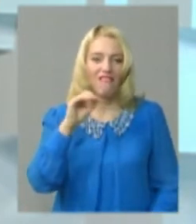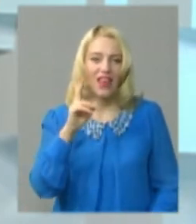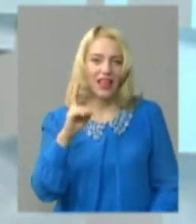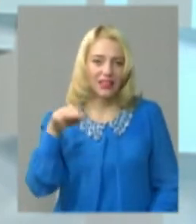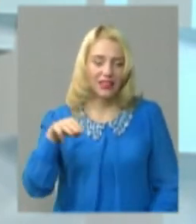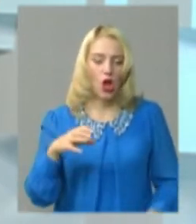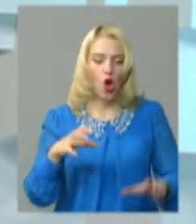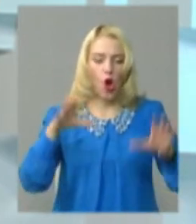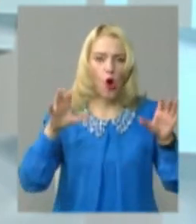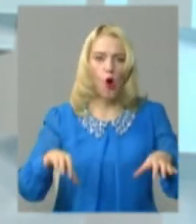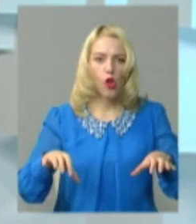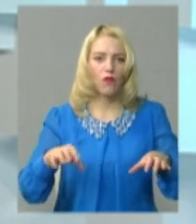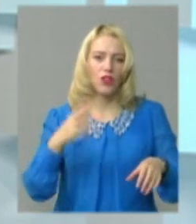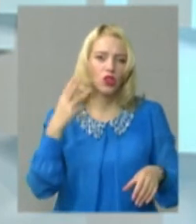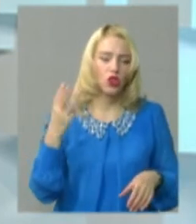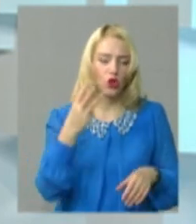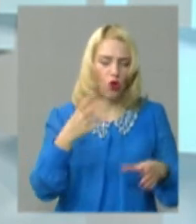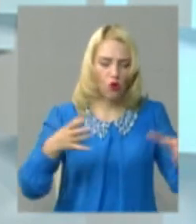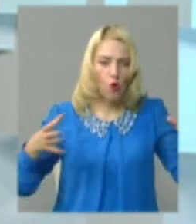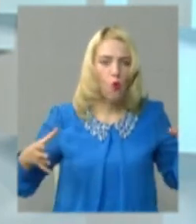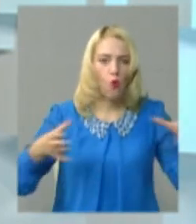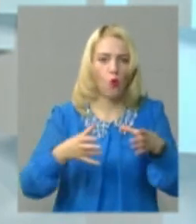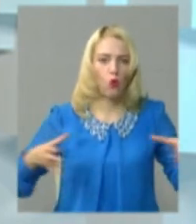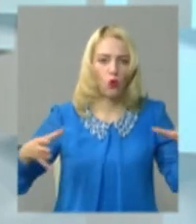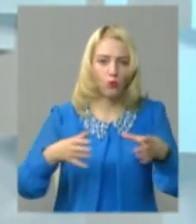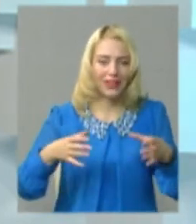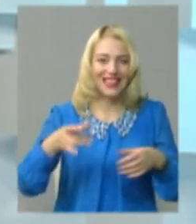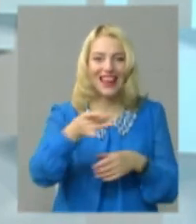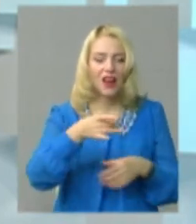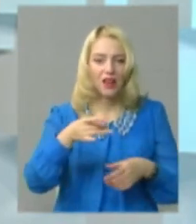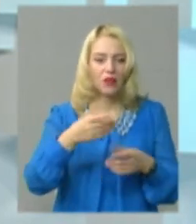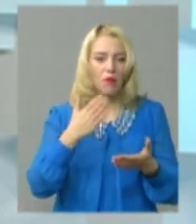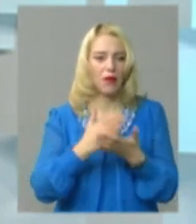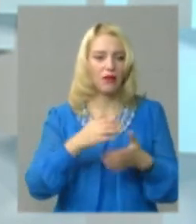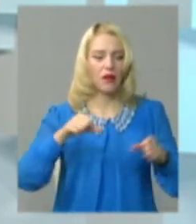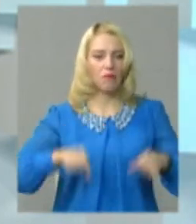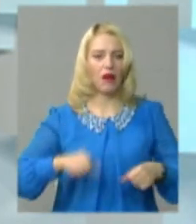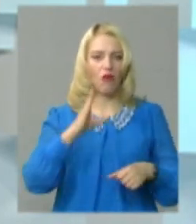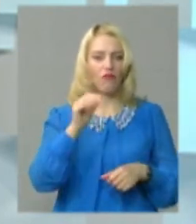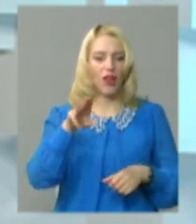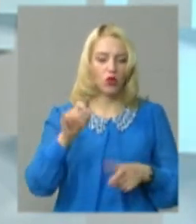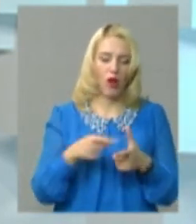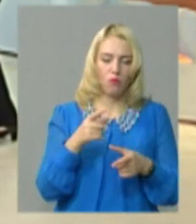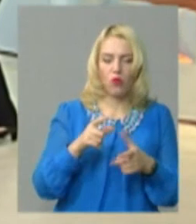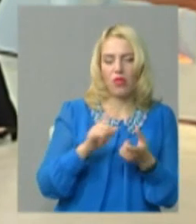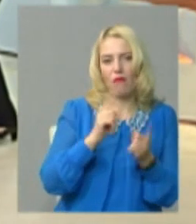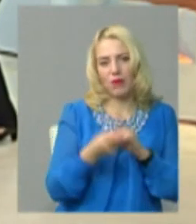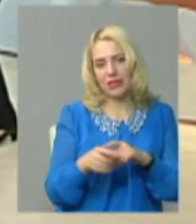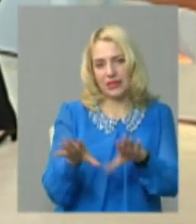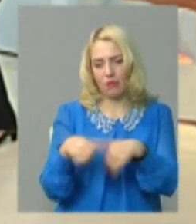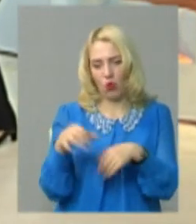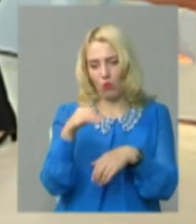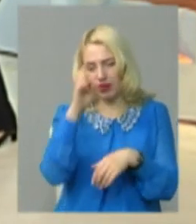трьох укрупнених районів, які в них будуть повноважені, право вето, або навпаки, якісь повноваження заберуть обласні державні